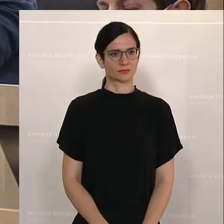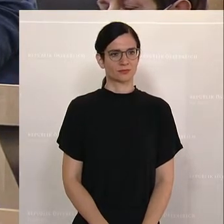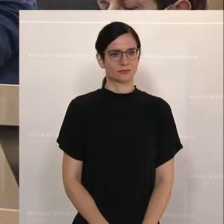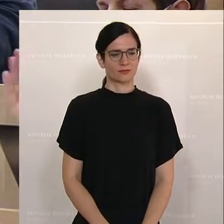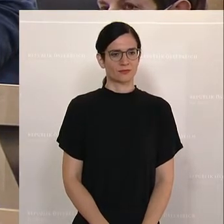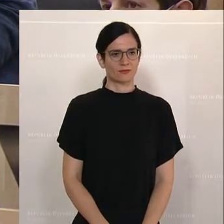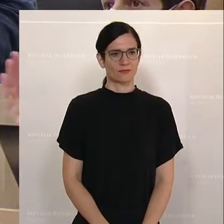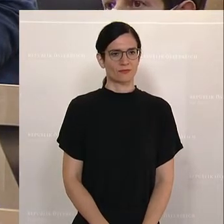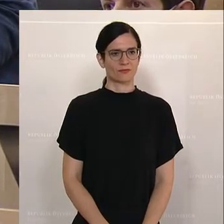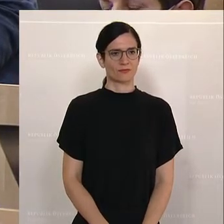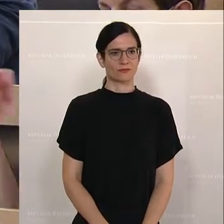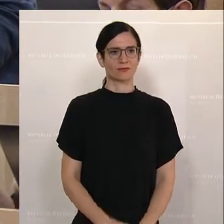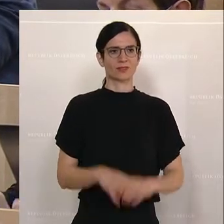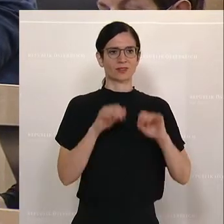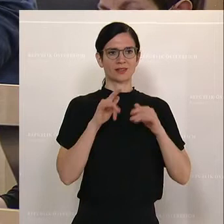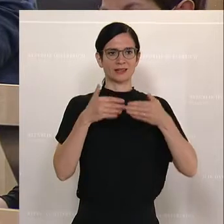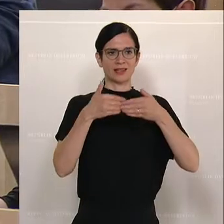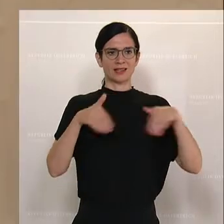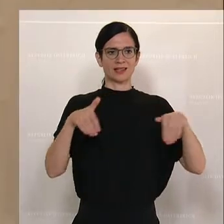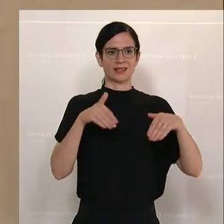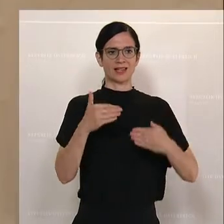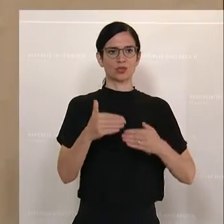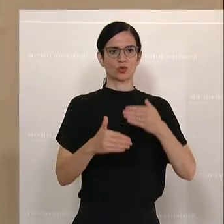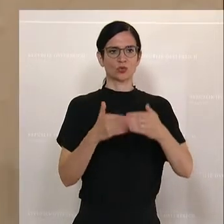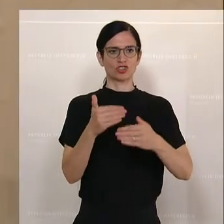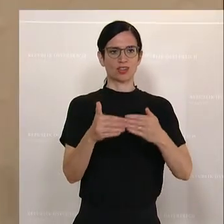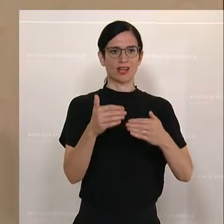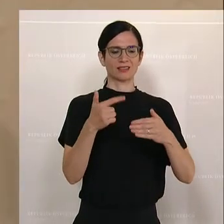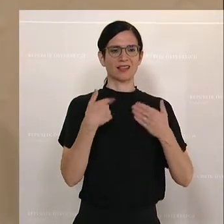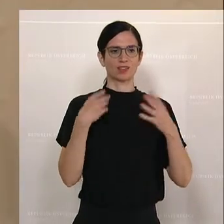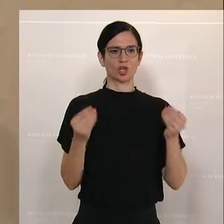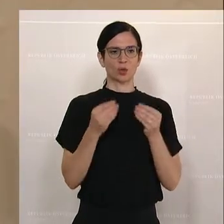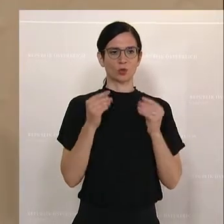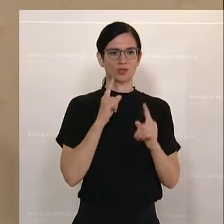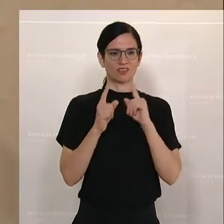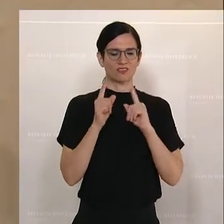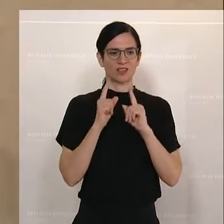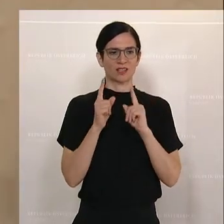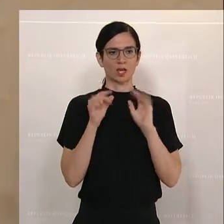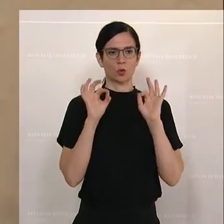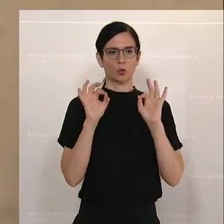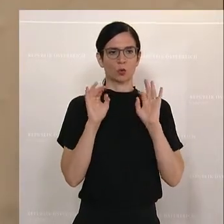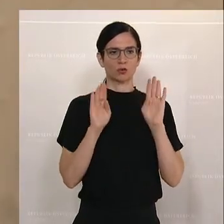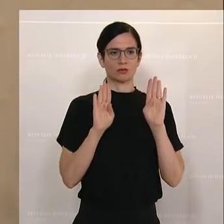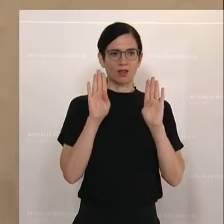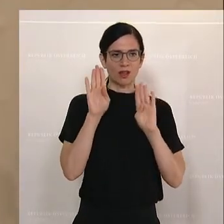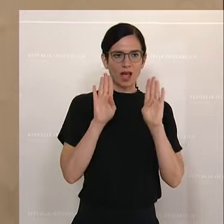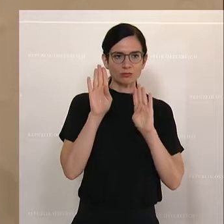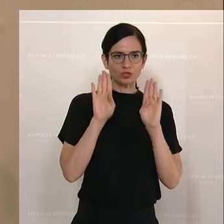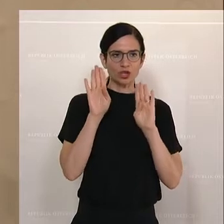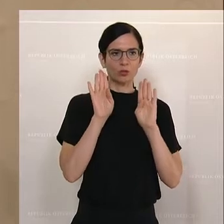Gerade im grenzüberschreitenden Güterverkehr ist eine gute Abstimmung zwischen den europäischen Staaten,